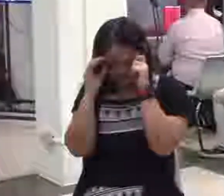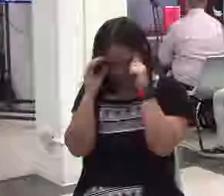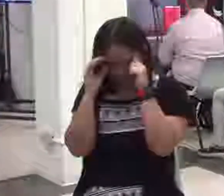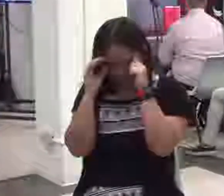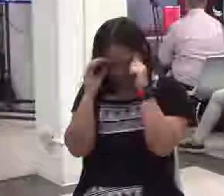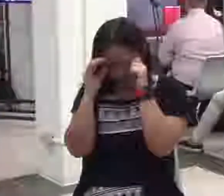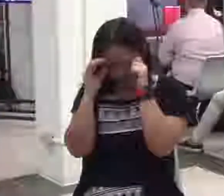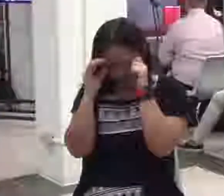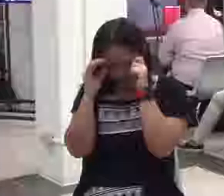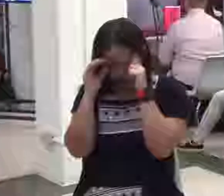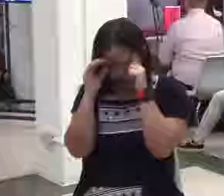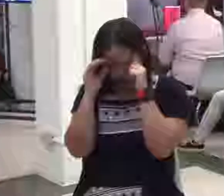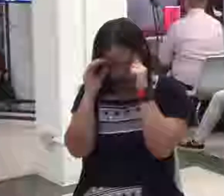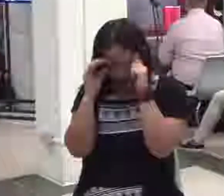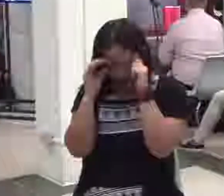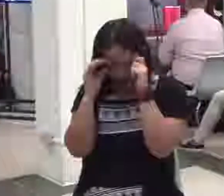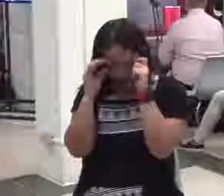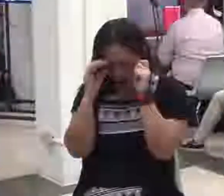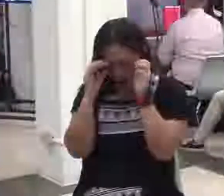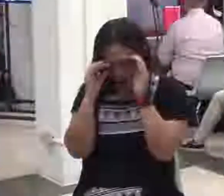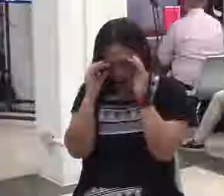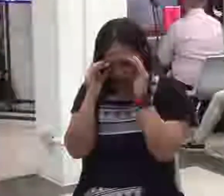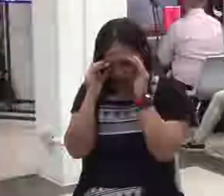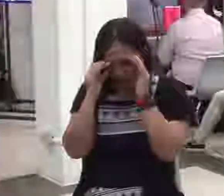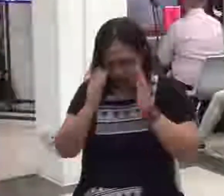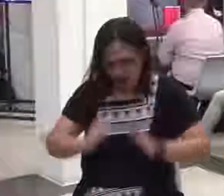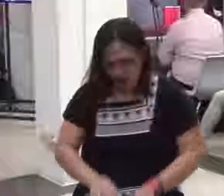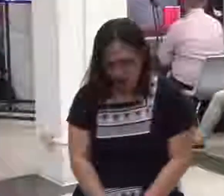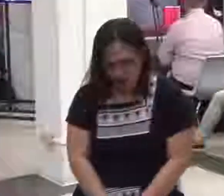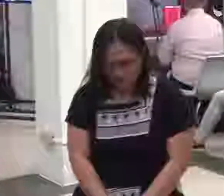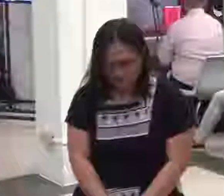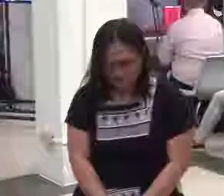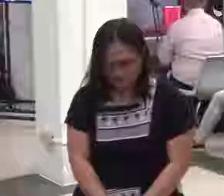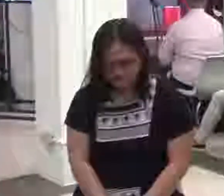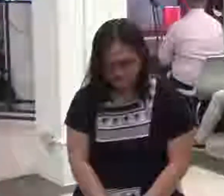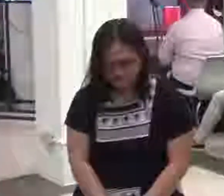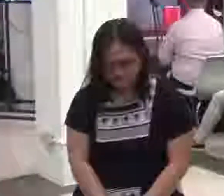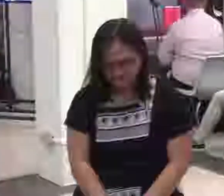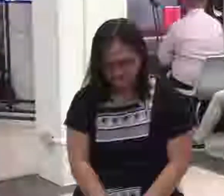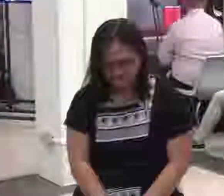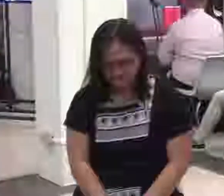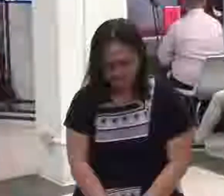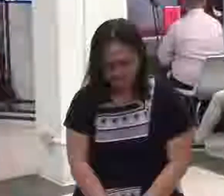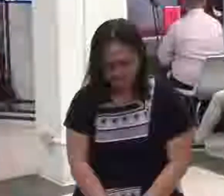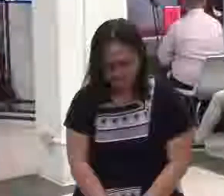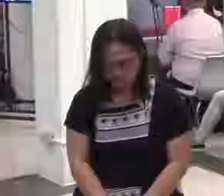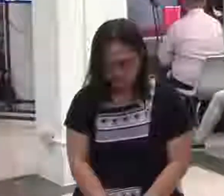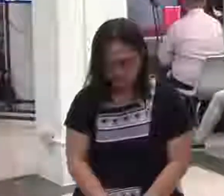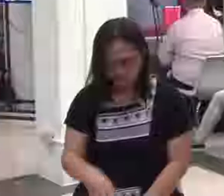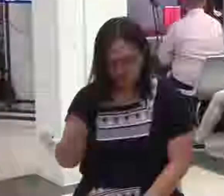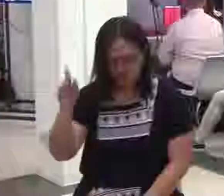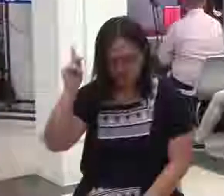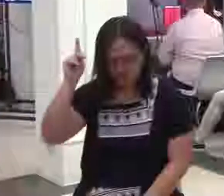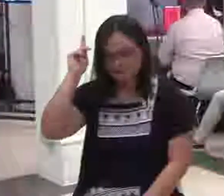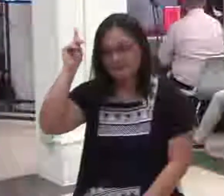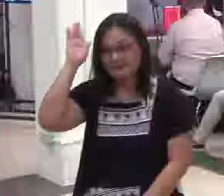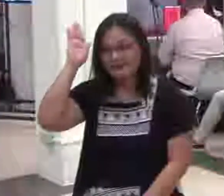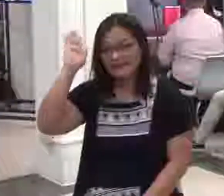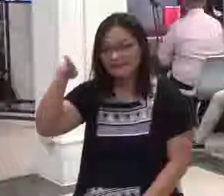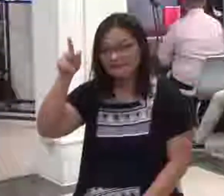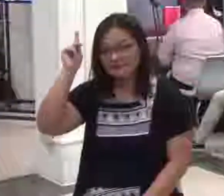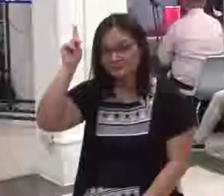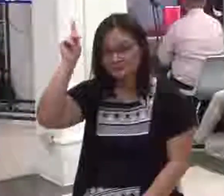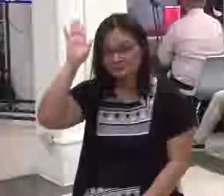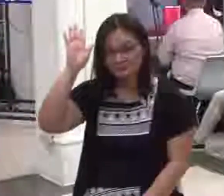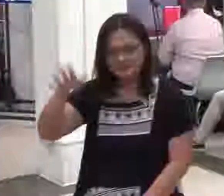Walang honorable. Okay? Sapagkat itong gathering na ito ay hindi gathering ng